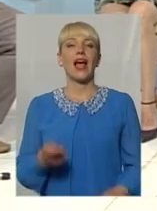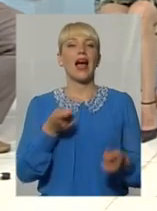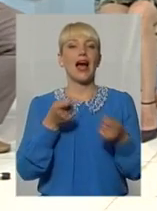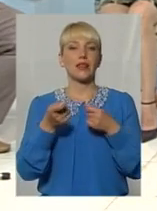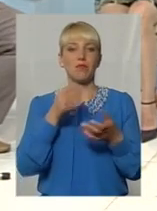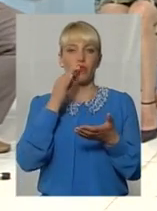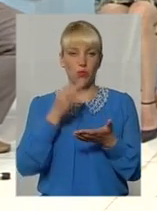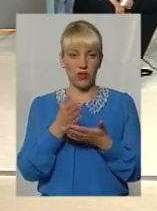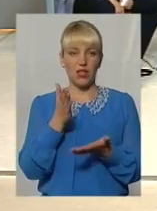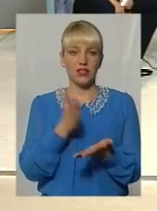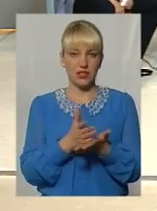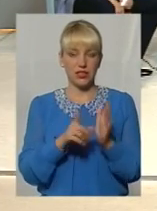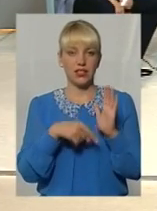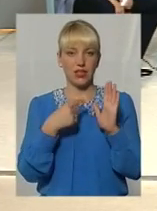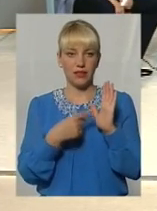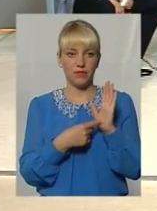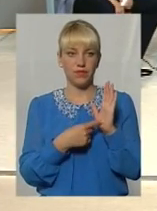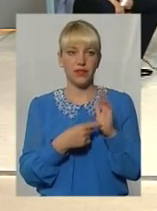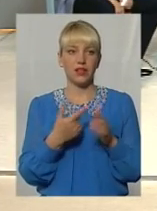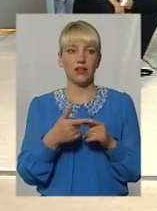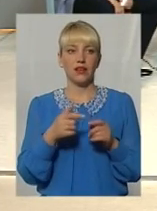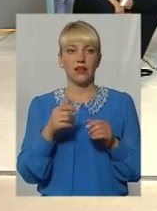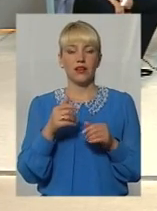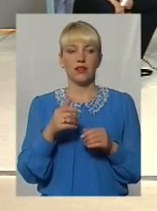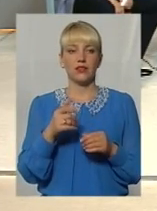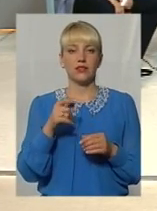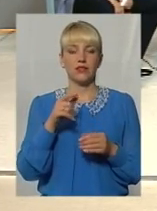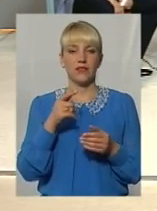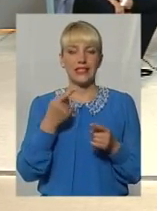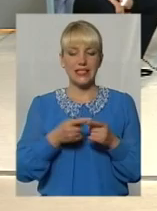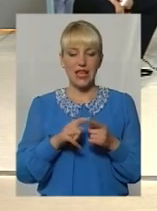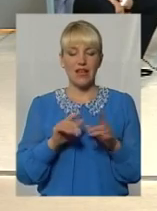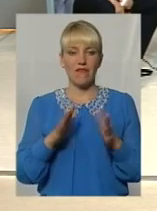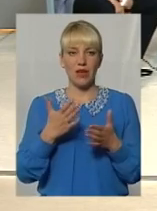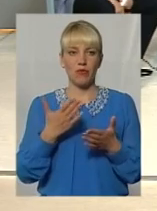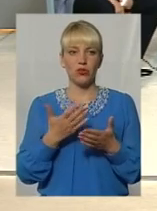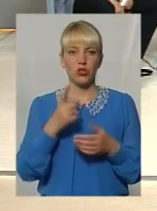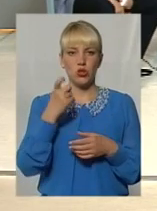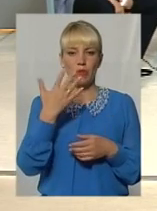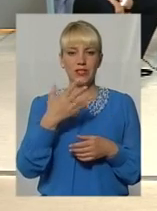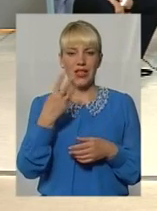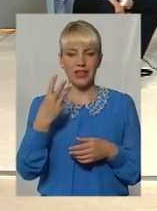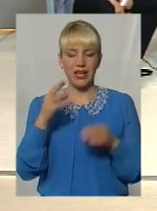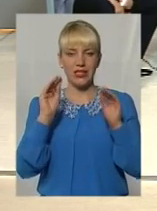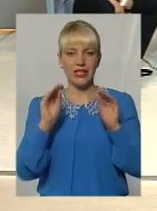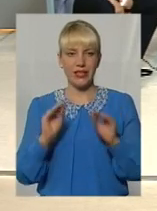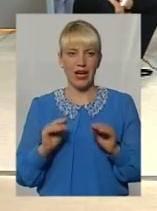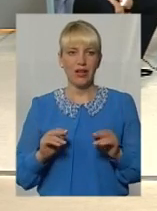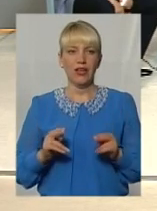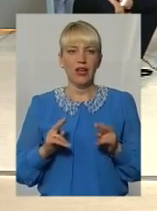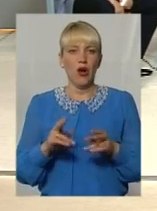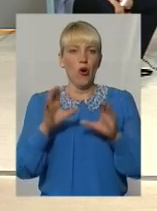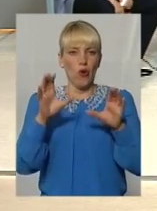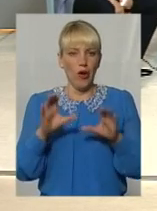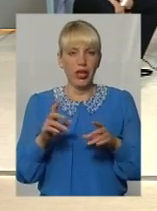Є. Скільки це? Не готово сказати. Даний випадок ремонтує 153 стаття адміністративного кодексу. Тобто хто має